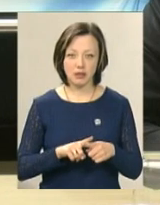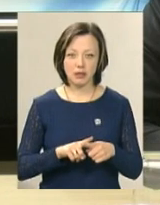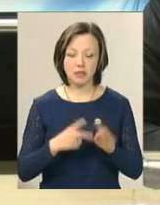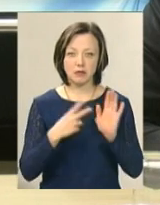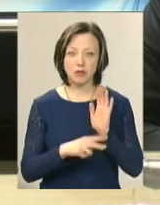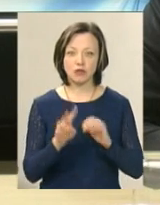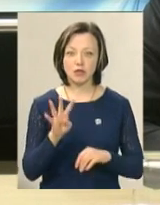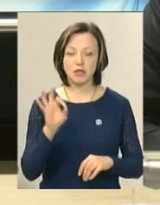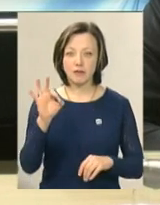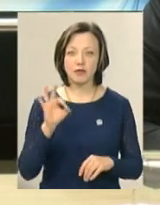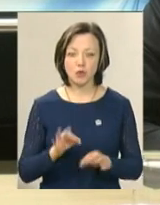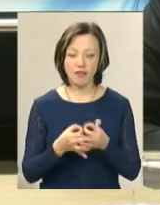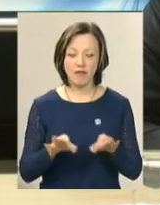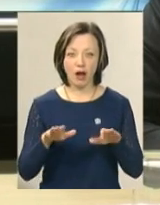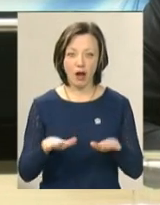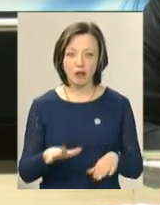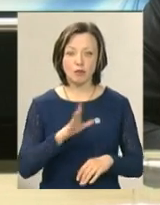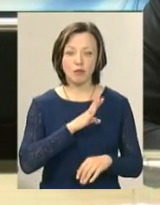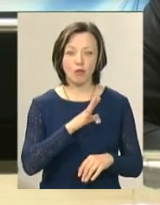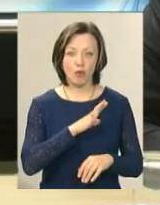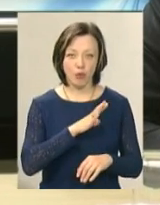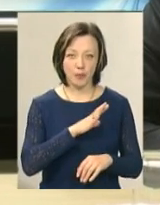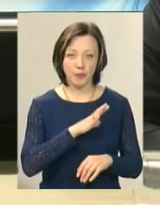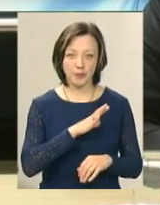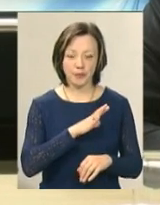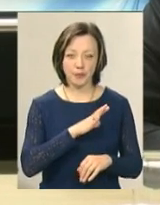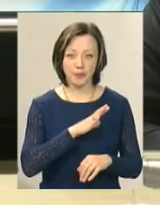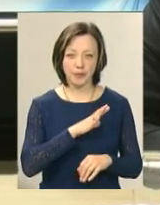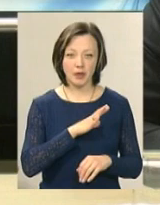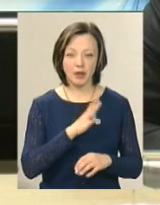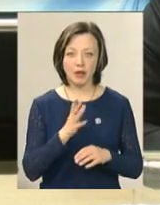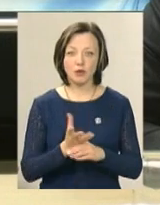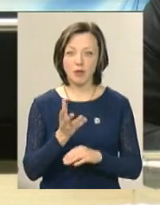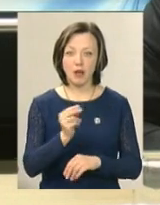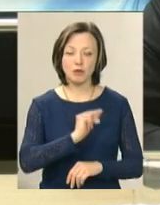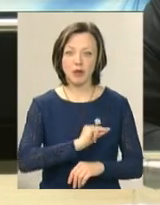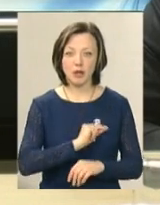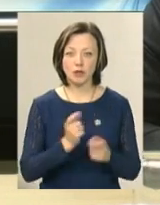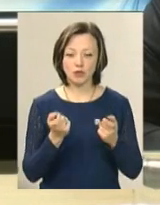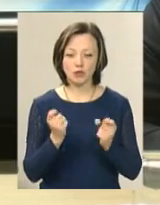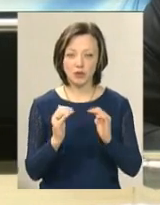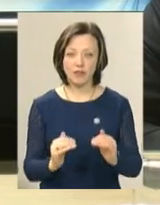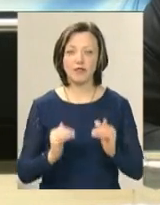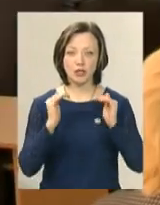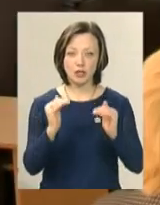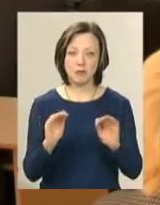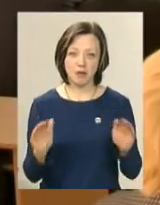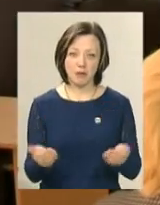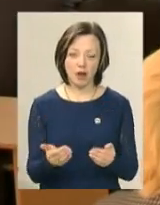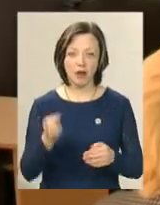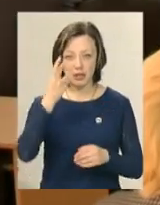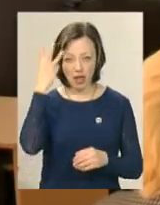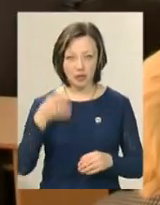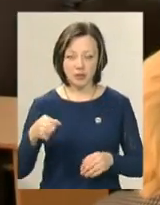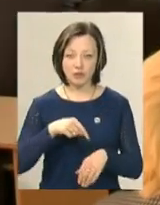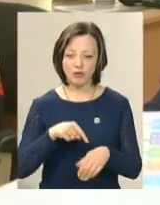74% вакансій все ж таки було з оплатою праці чуть-чуть вище мінімальної. На Хмельниччині